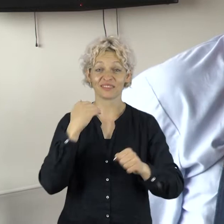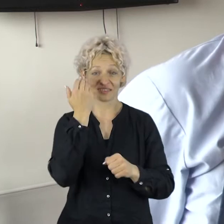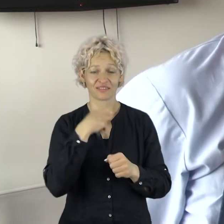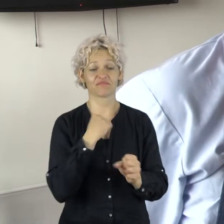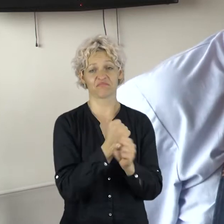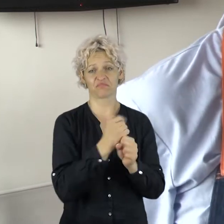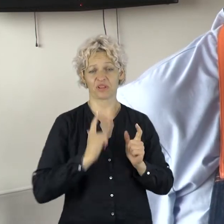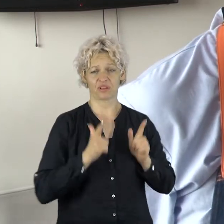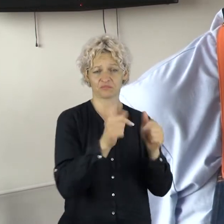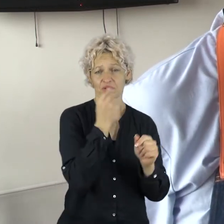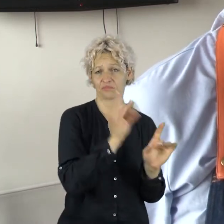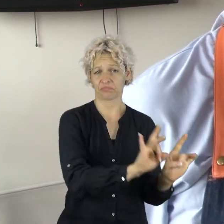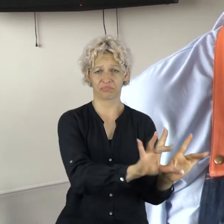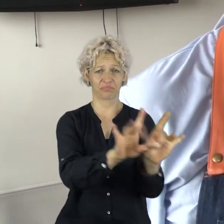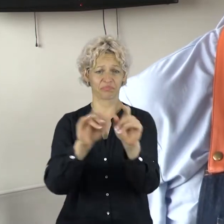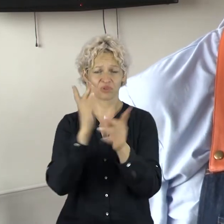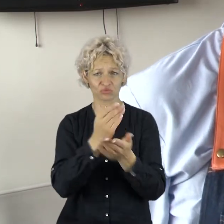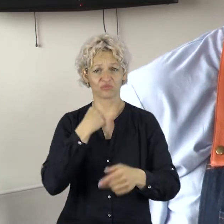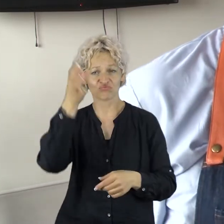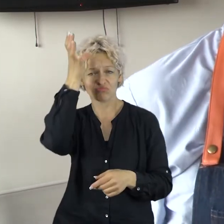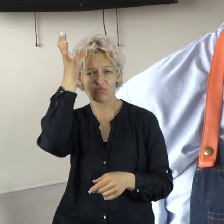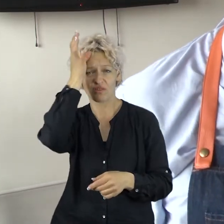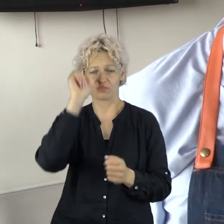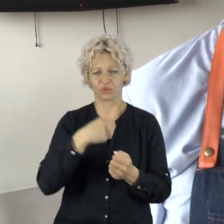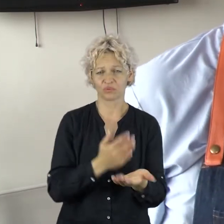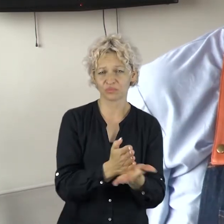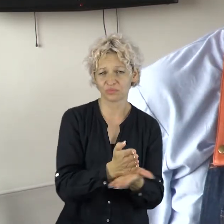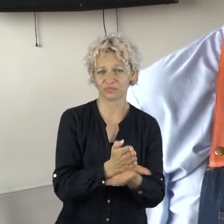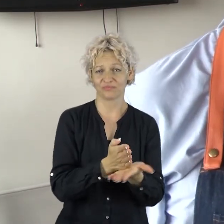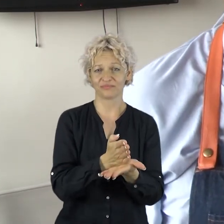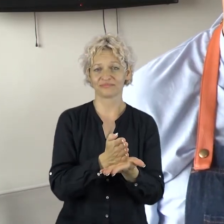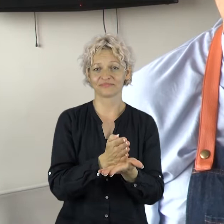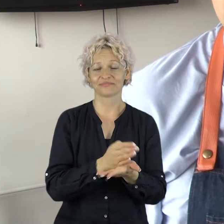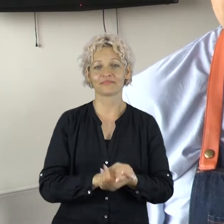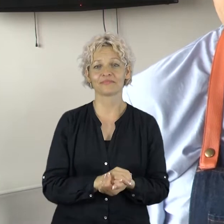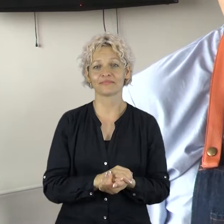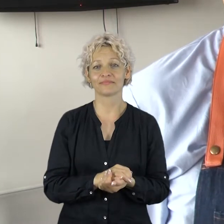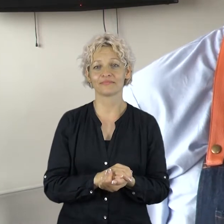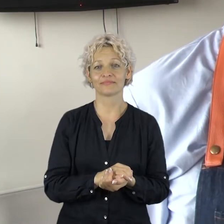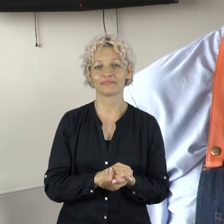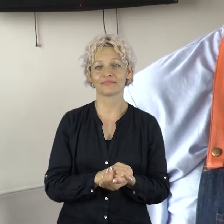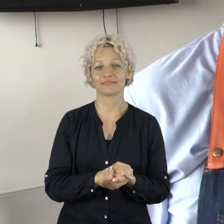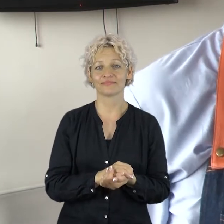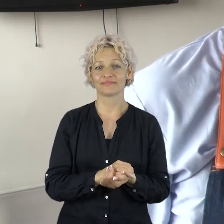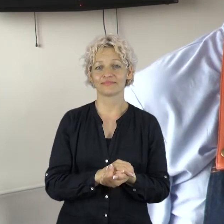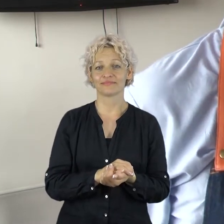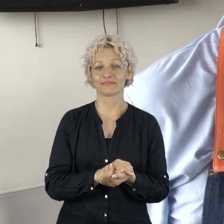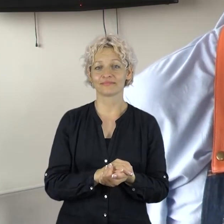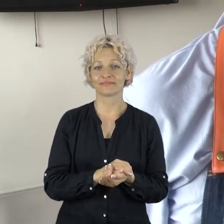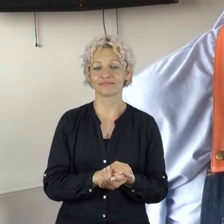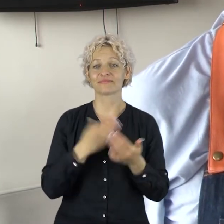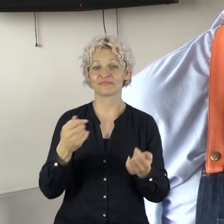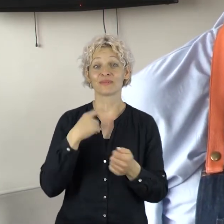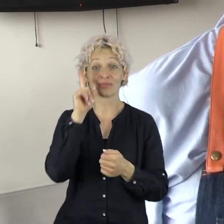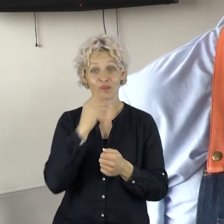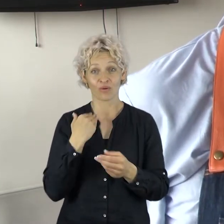platųjų pasaulį, jau tikrai su nemažo patirtimio ir žinių, to prasme, bagažu. Ir norint tobulėti